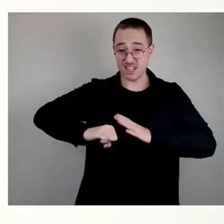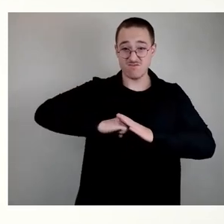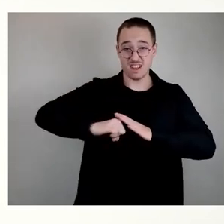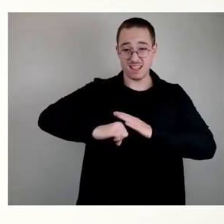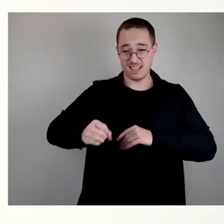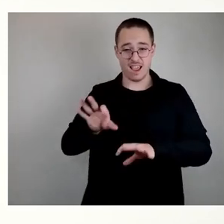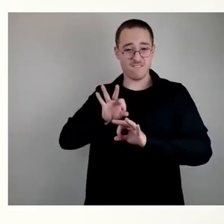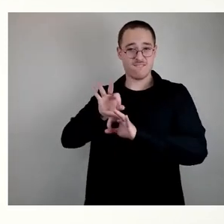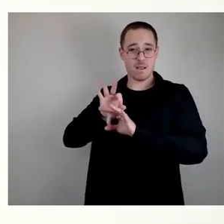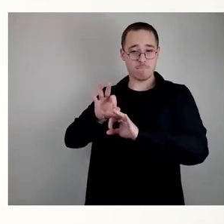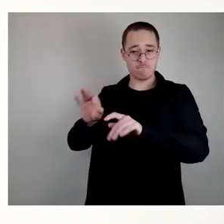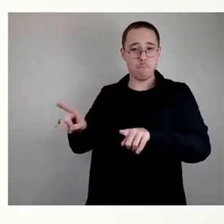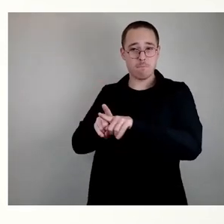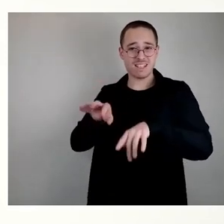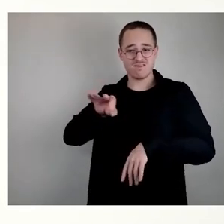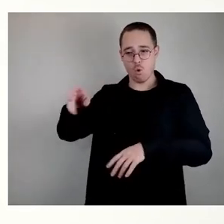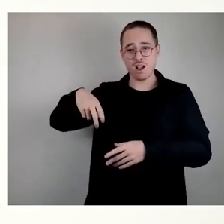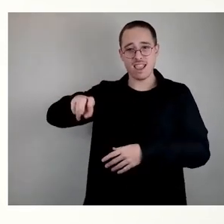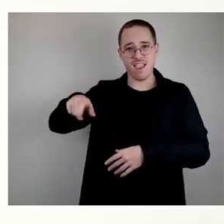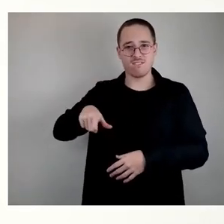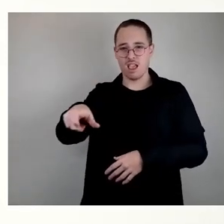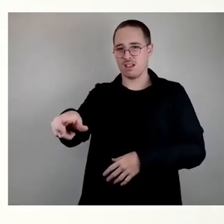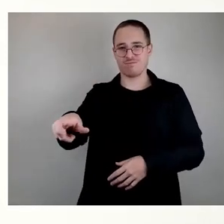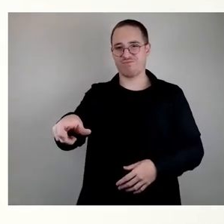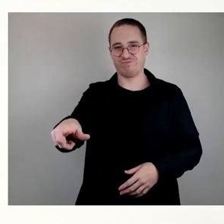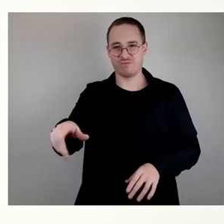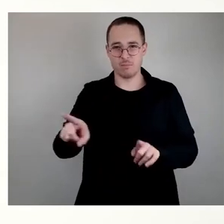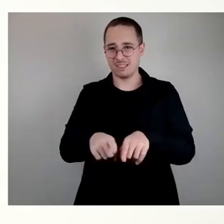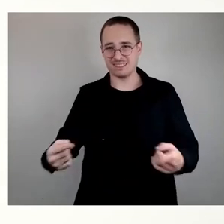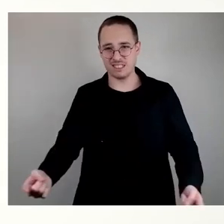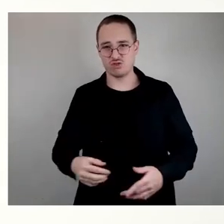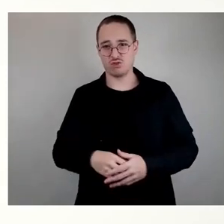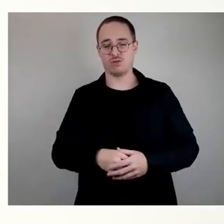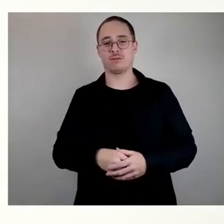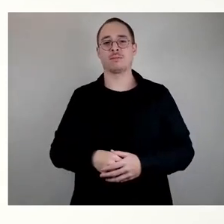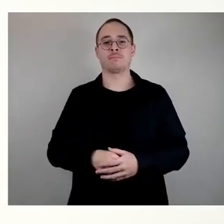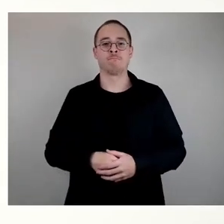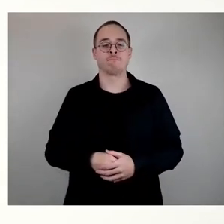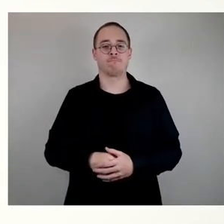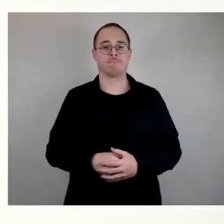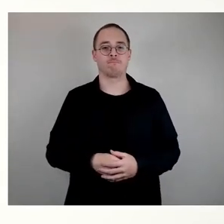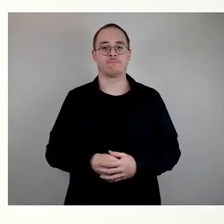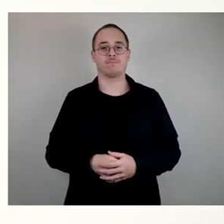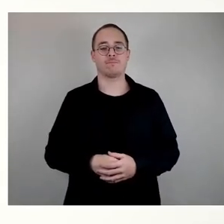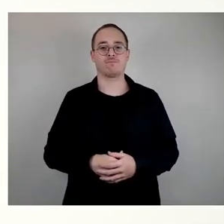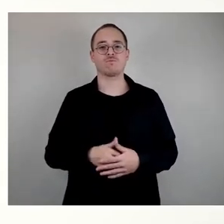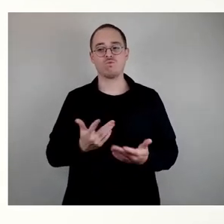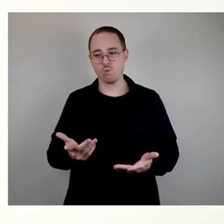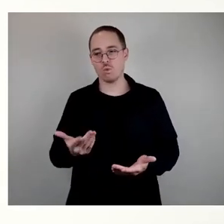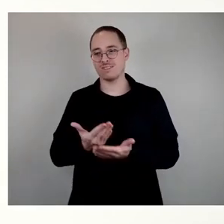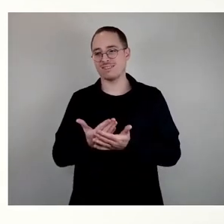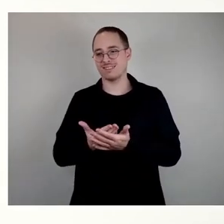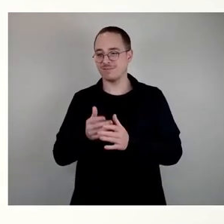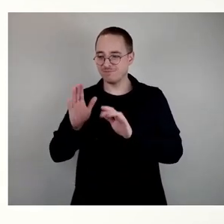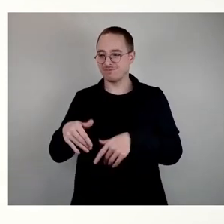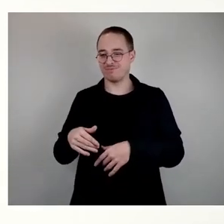Insofern muss man einfach sagen, gehört der Radfahrer hier auf der Straße auf die Fahrbahn. Und für separate